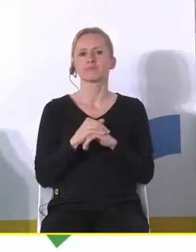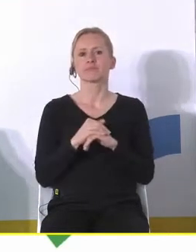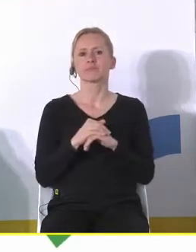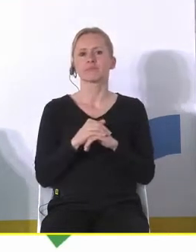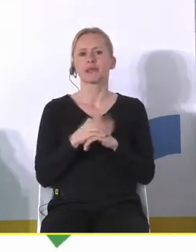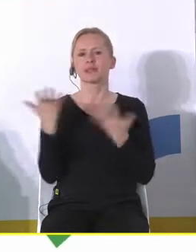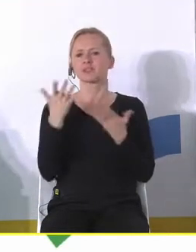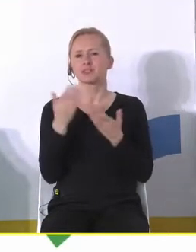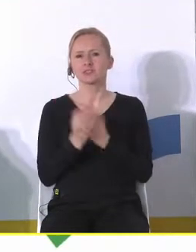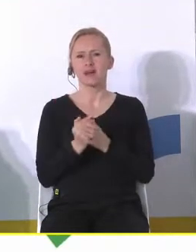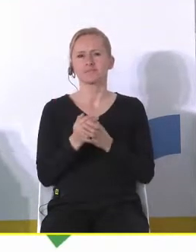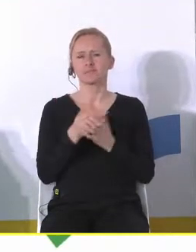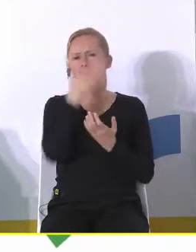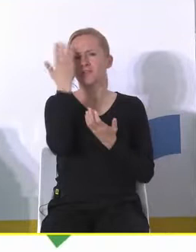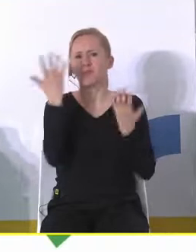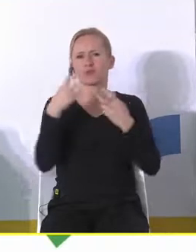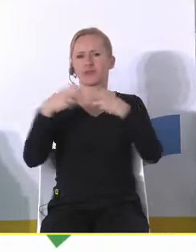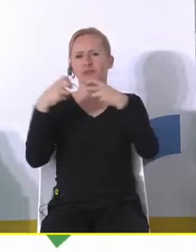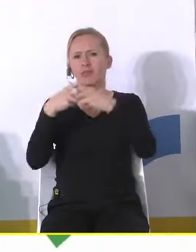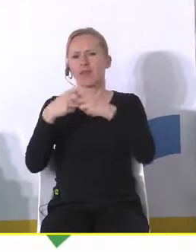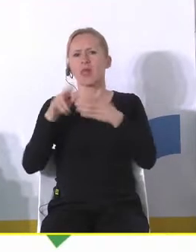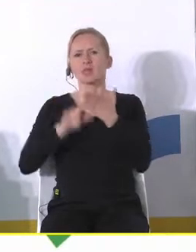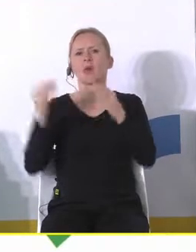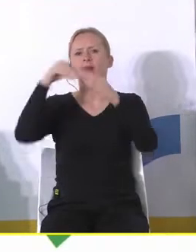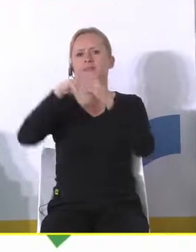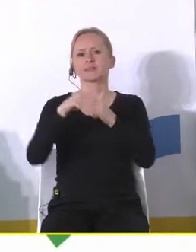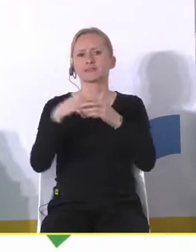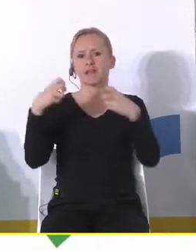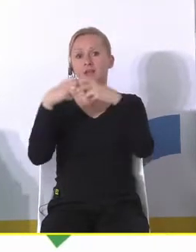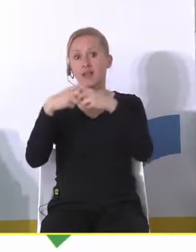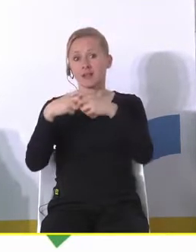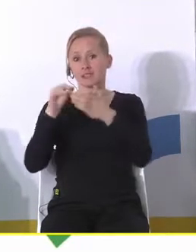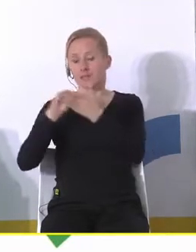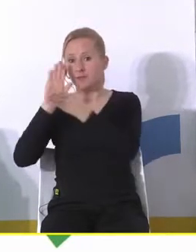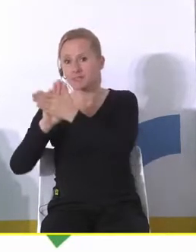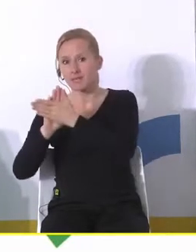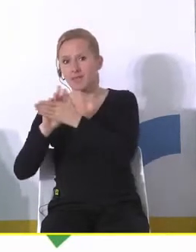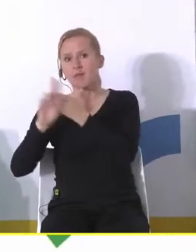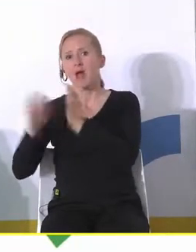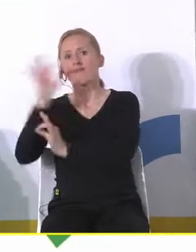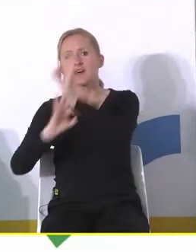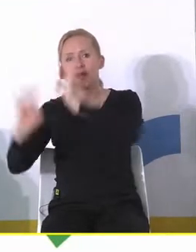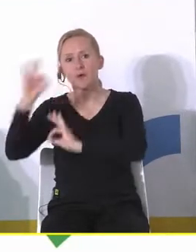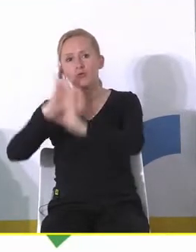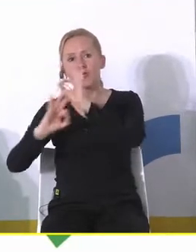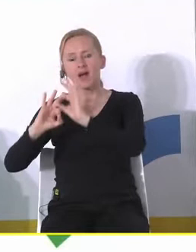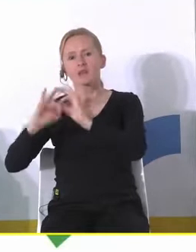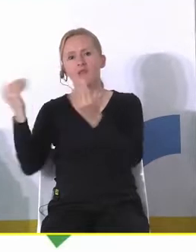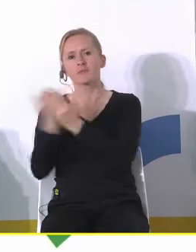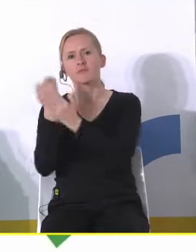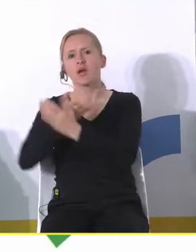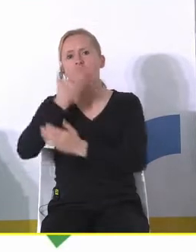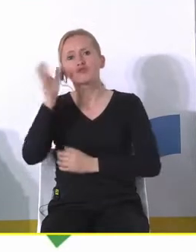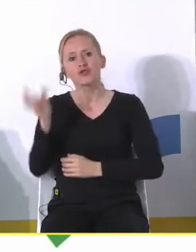zakładce gdzieś tam nie dla mieszkańca tylko tam inwestycje załóżmy na stronie jest napisane no wyremontowaliśmy zmodernizowaliśmy